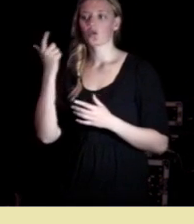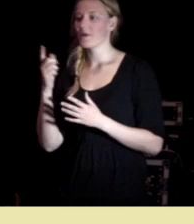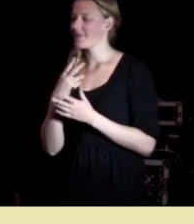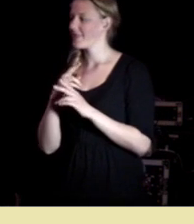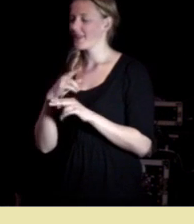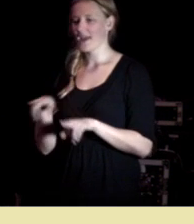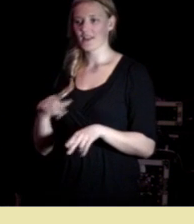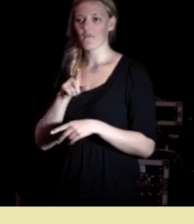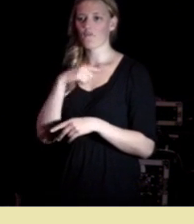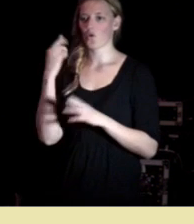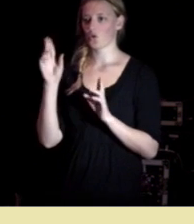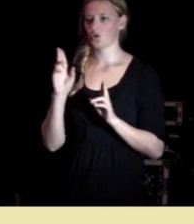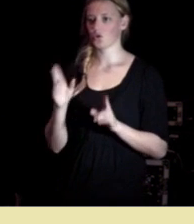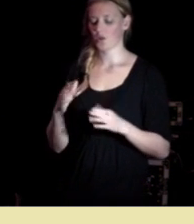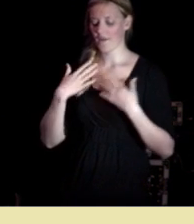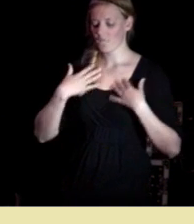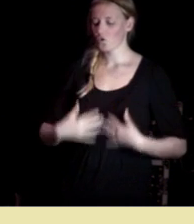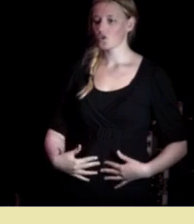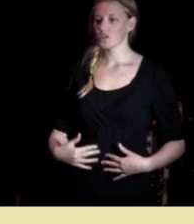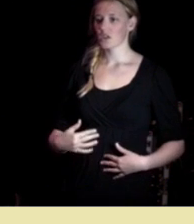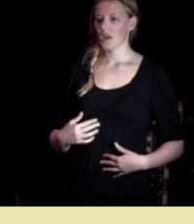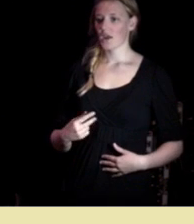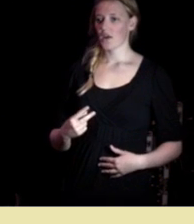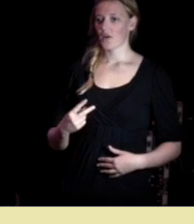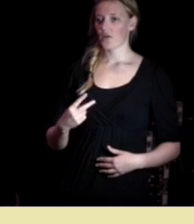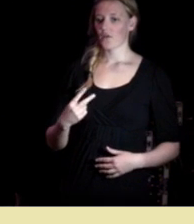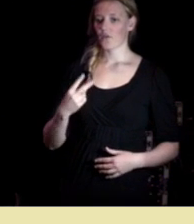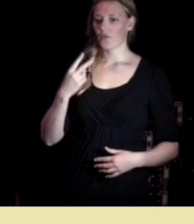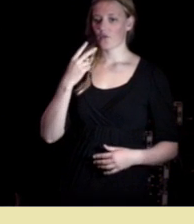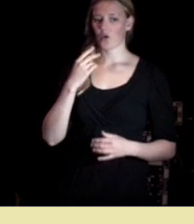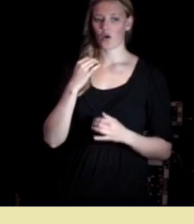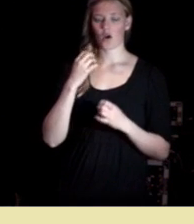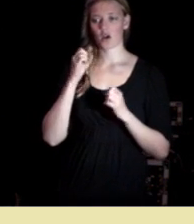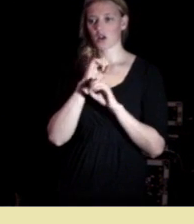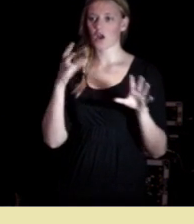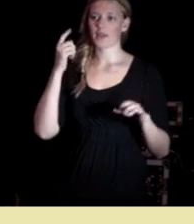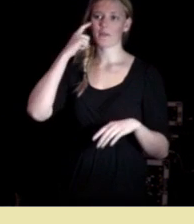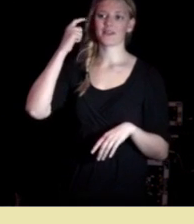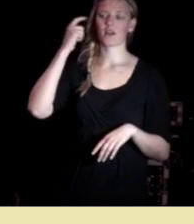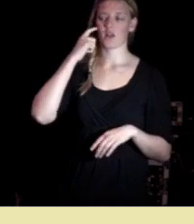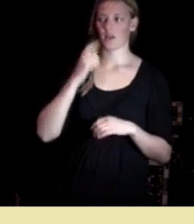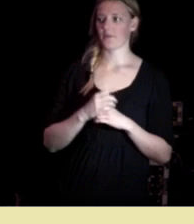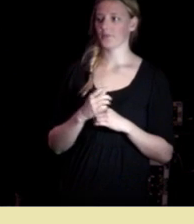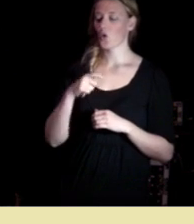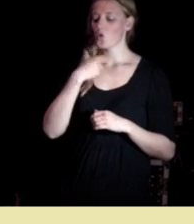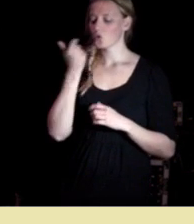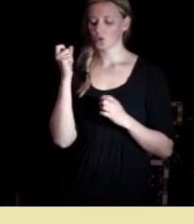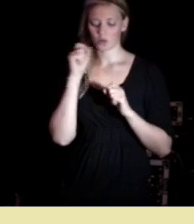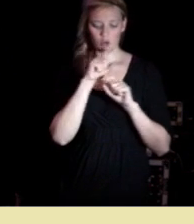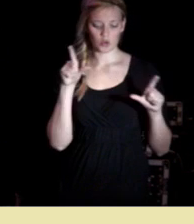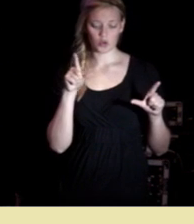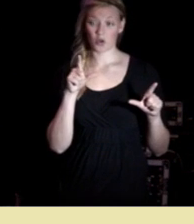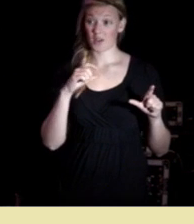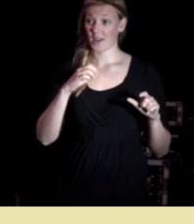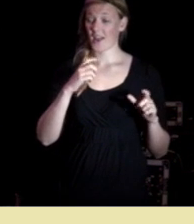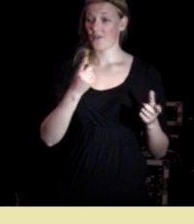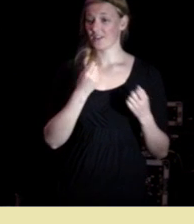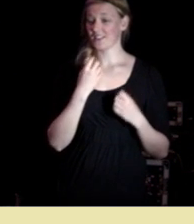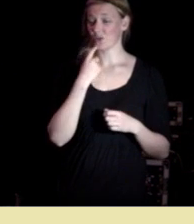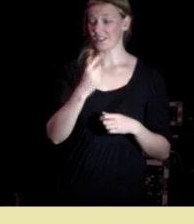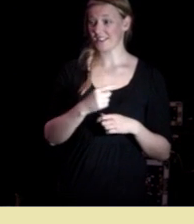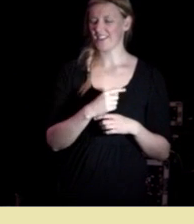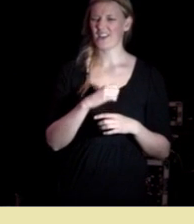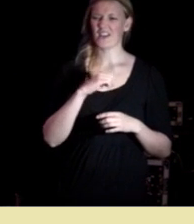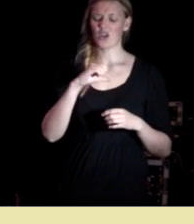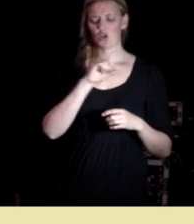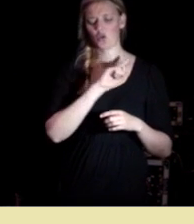vi går til det fysiske for på en måte å håndtere det mentale men i en ungdomskultur så er det fristen å si når man har vanskene med